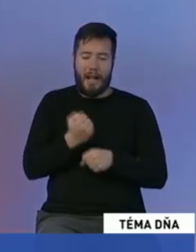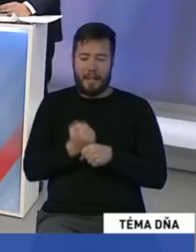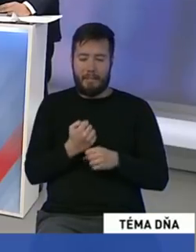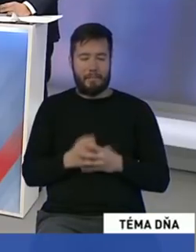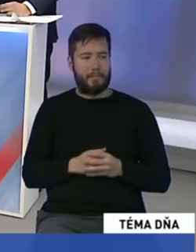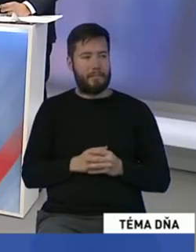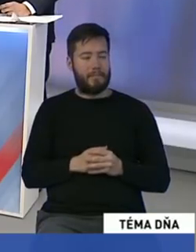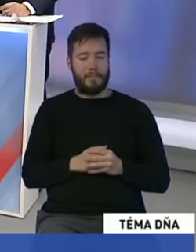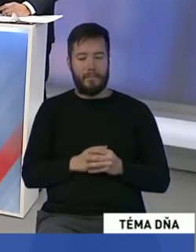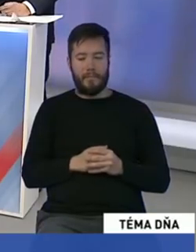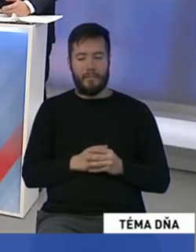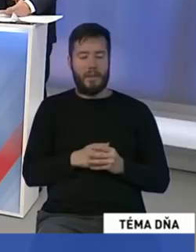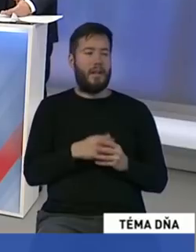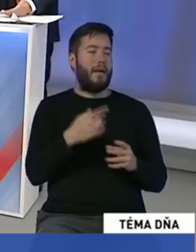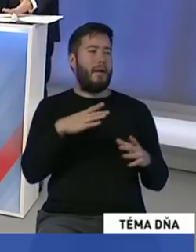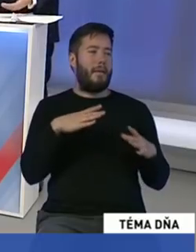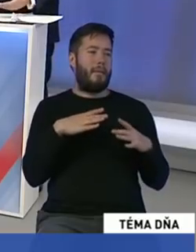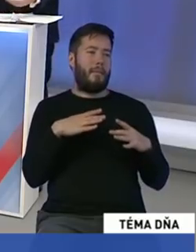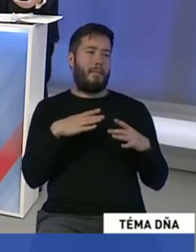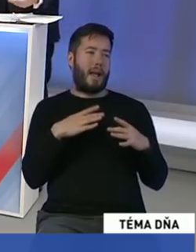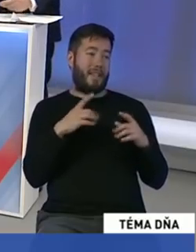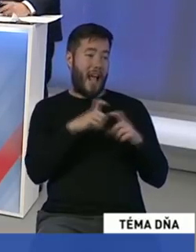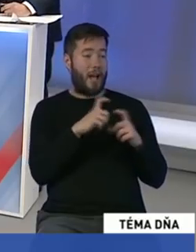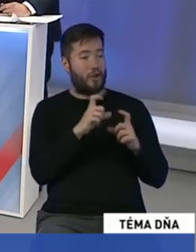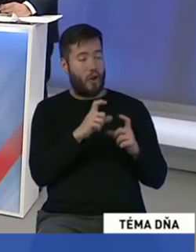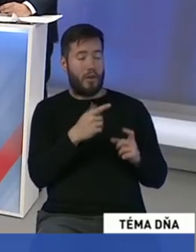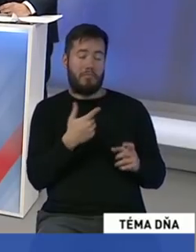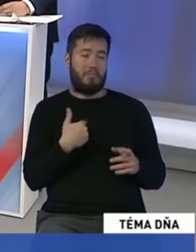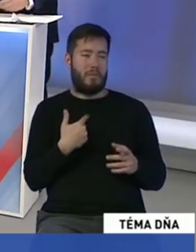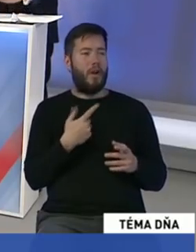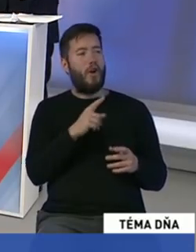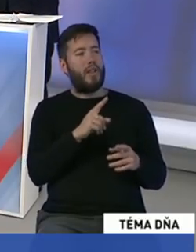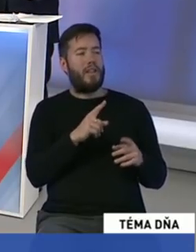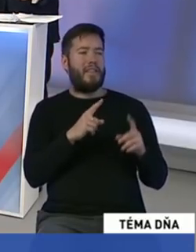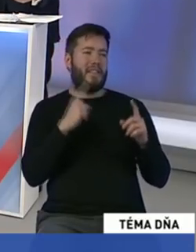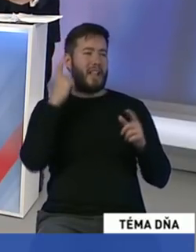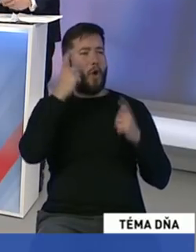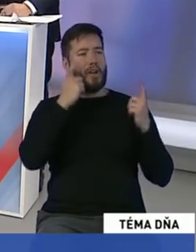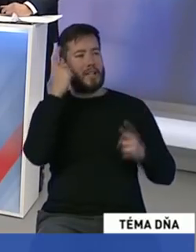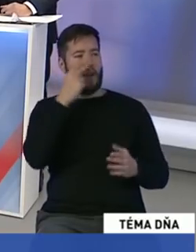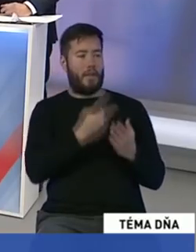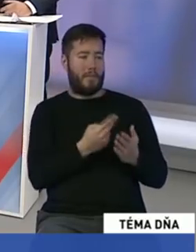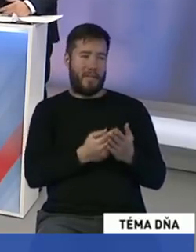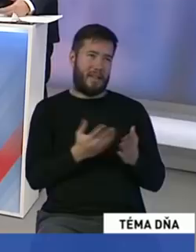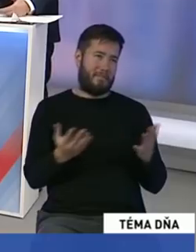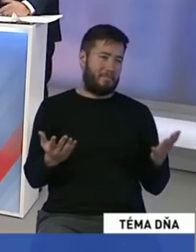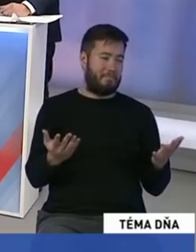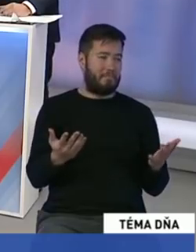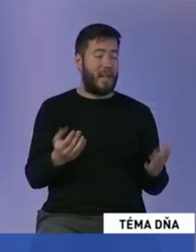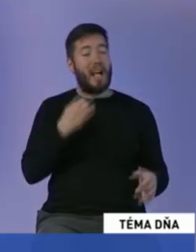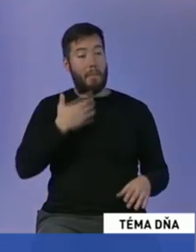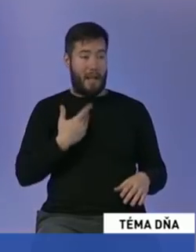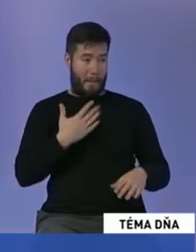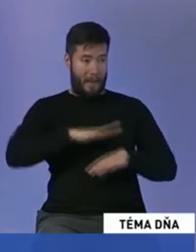Ja nezvyknem odpovedať na hypotetické otázky. Aby ľudia vedeli, čo od vás môžu očakávať. ako právnik, v prípade ak by som porušil zákony alebo platnú